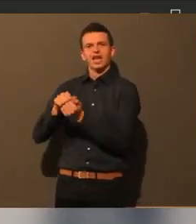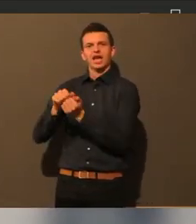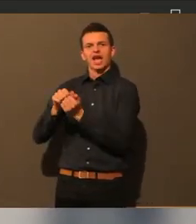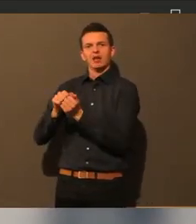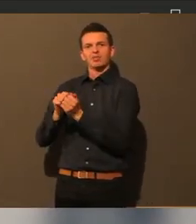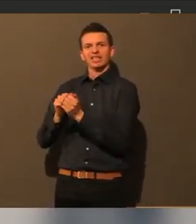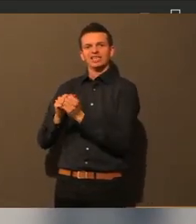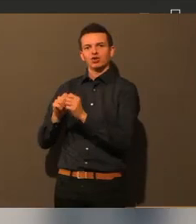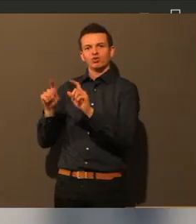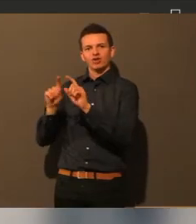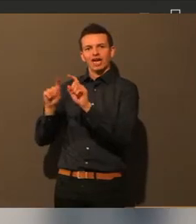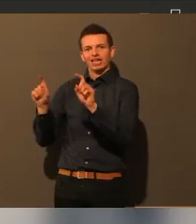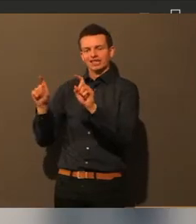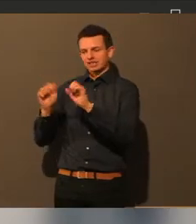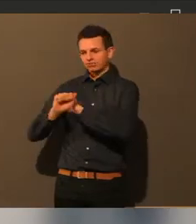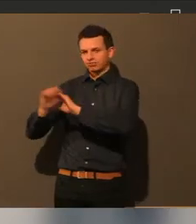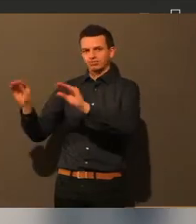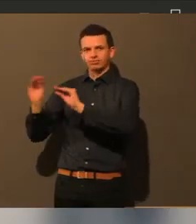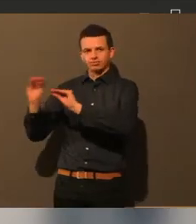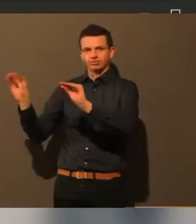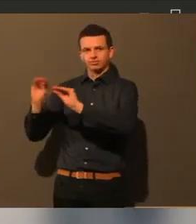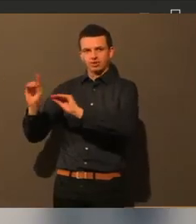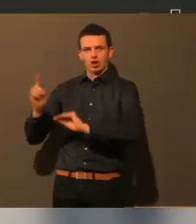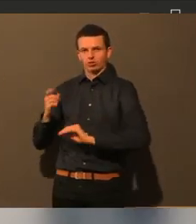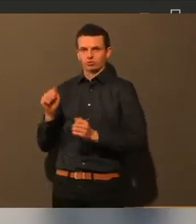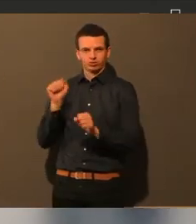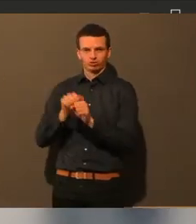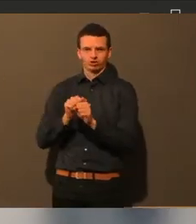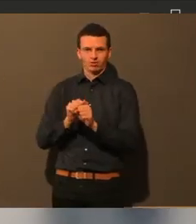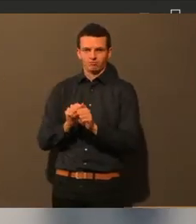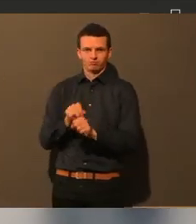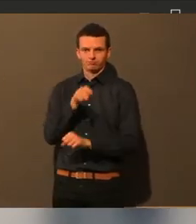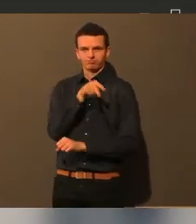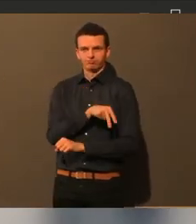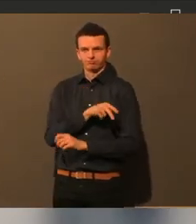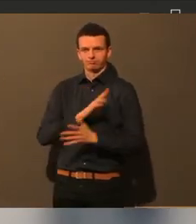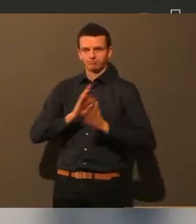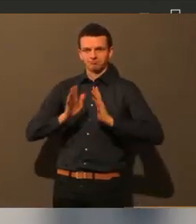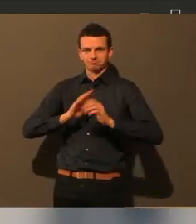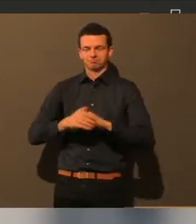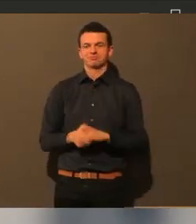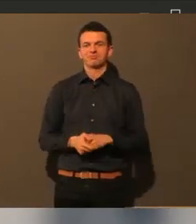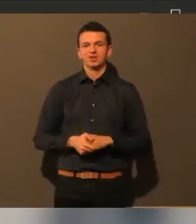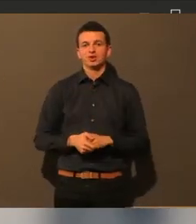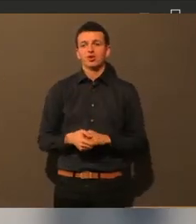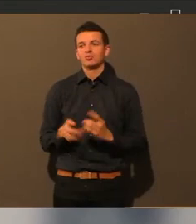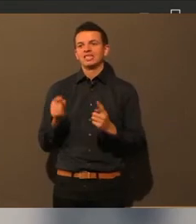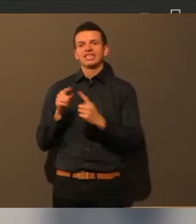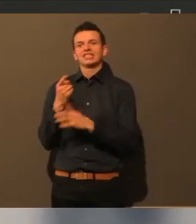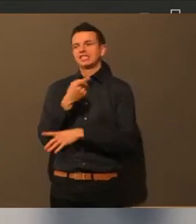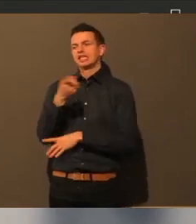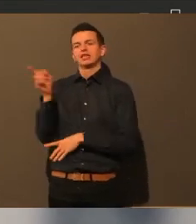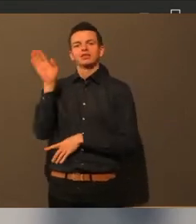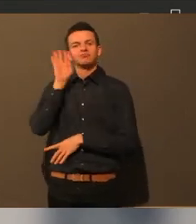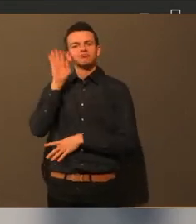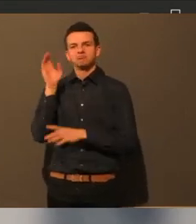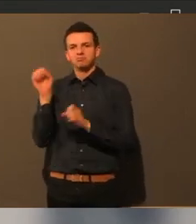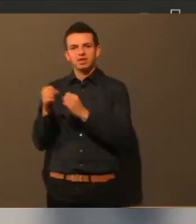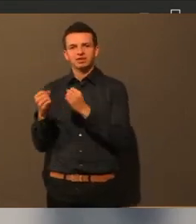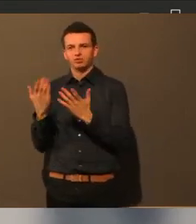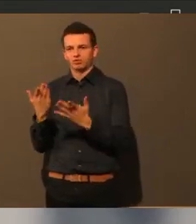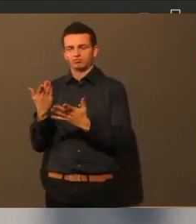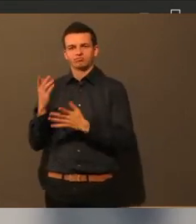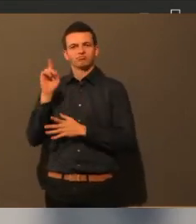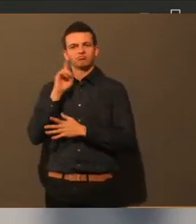einfach wichtig ist, dass auch diejenigen, die eben höhereingeschränkt sind, dass das eben auch für alle